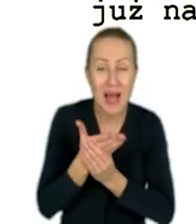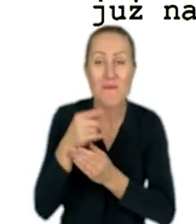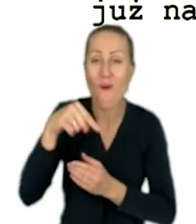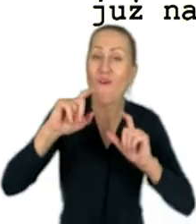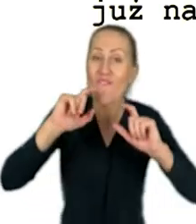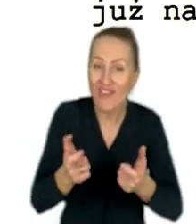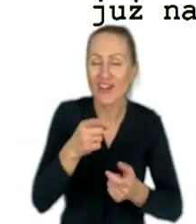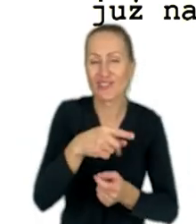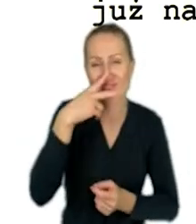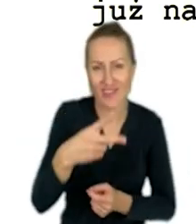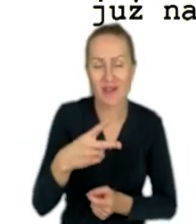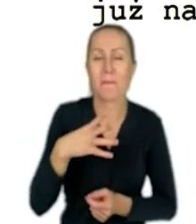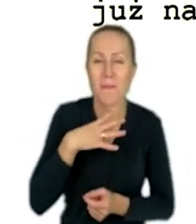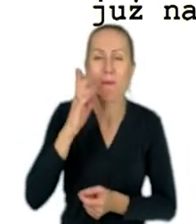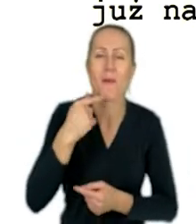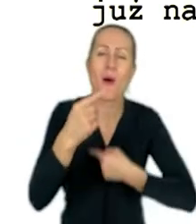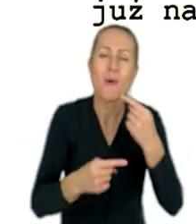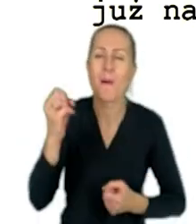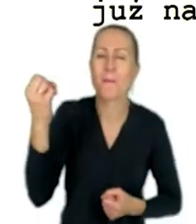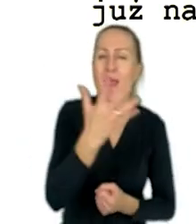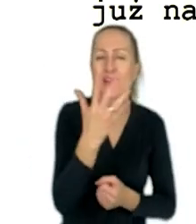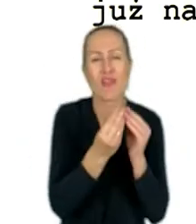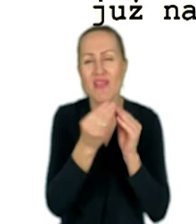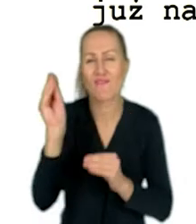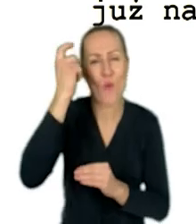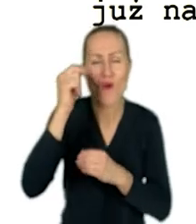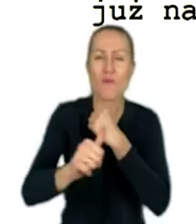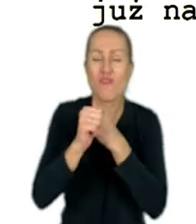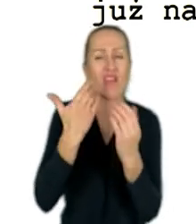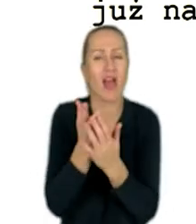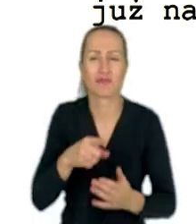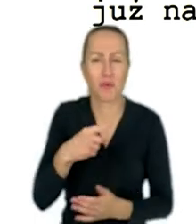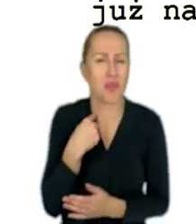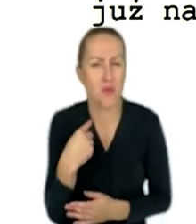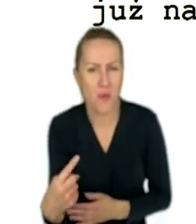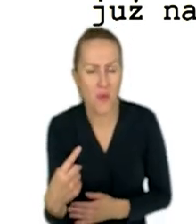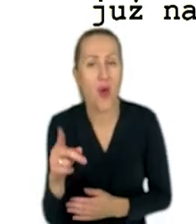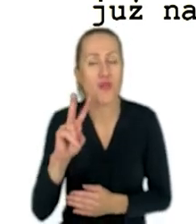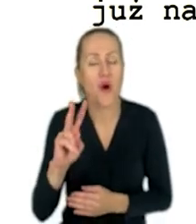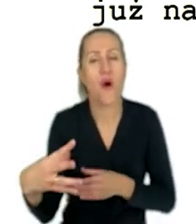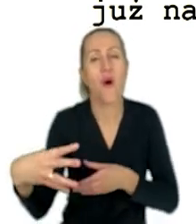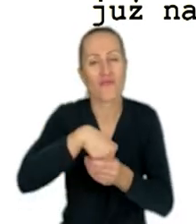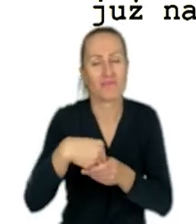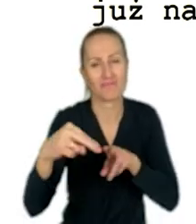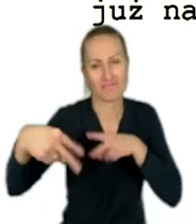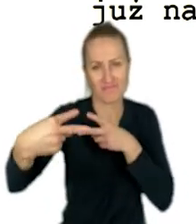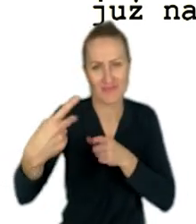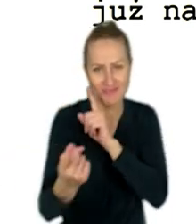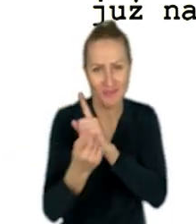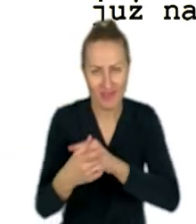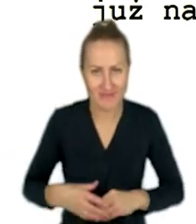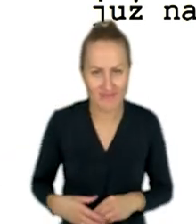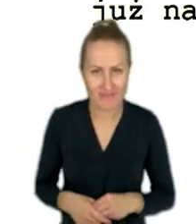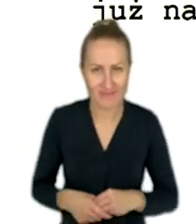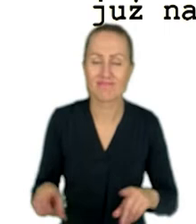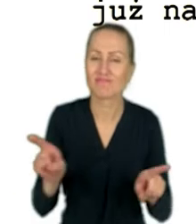Będę mówić o pięciu najczęstszych powodach znużenia uczestników wirtualnych spotkań. Powiem